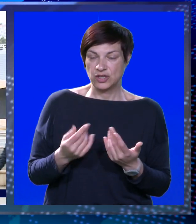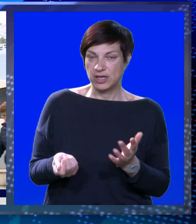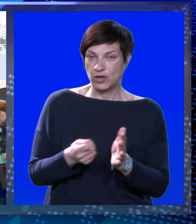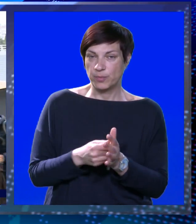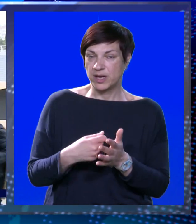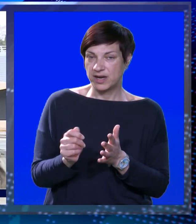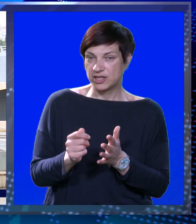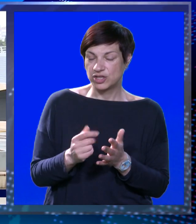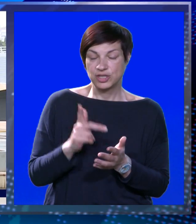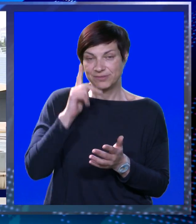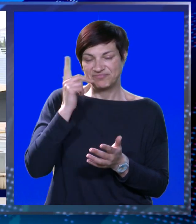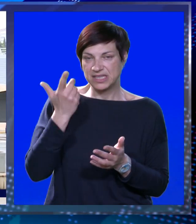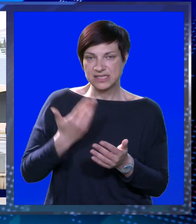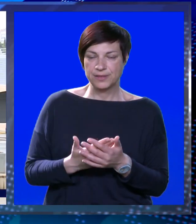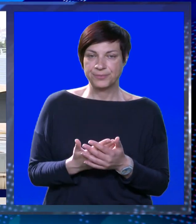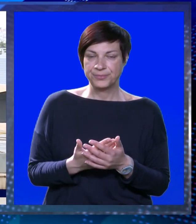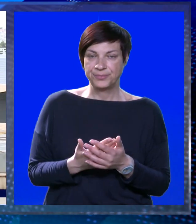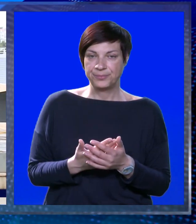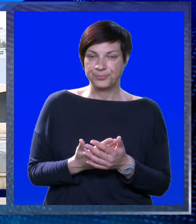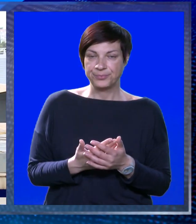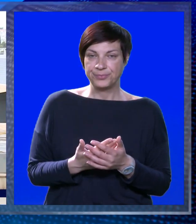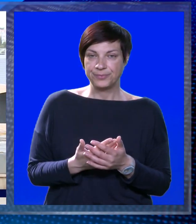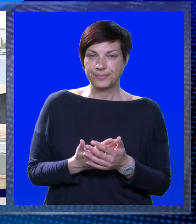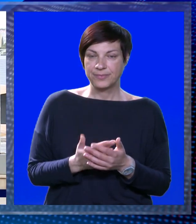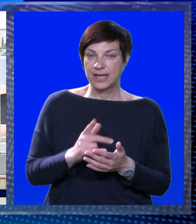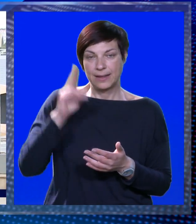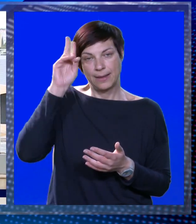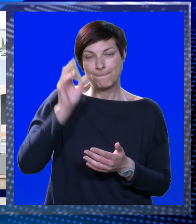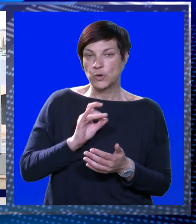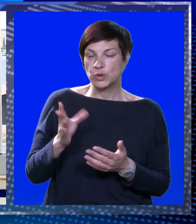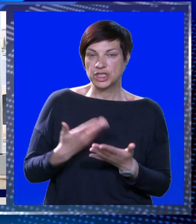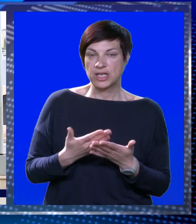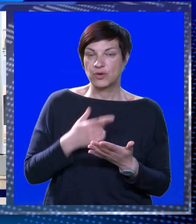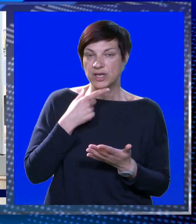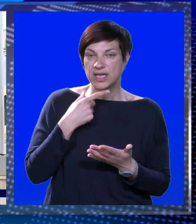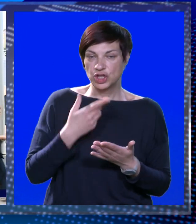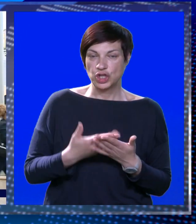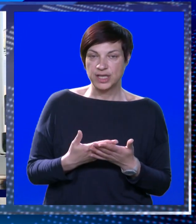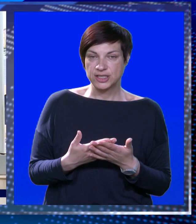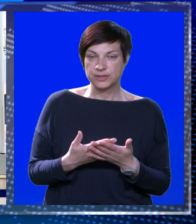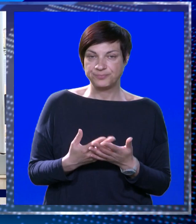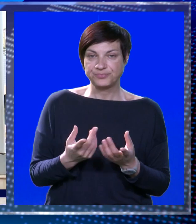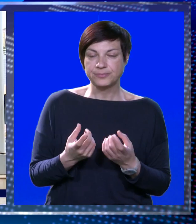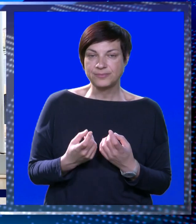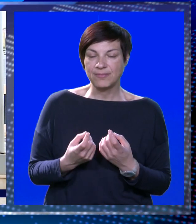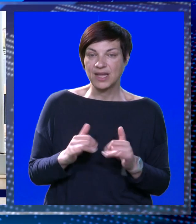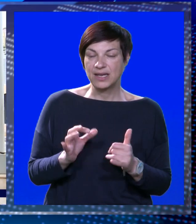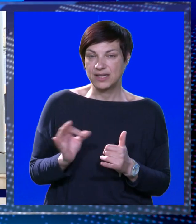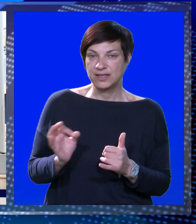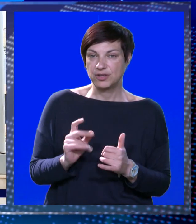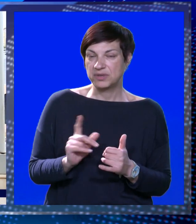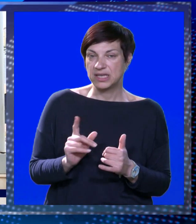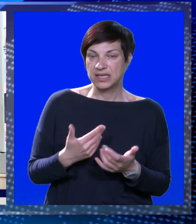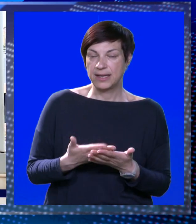toliko troši na to? Ne znam. Ne znam. Stvarno, ne mogu ništa konkretno reći. Ali je li